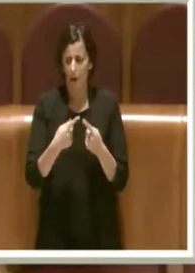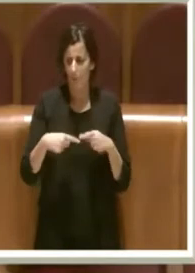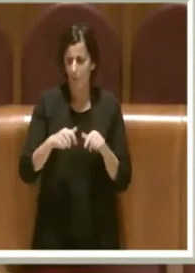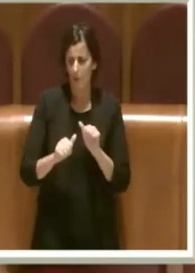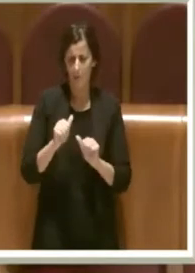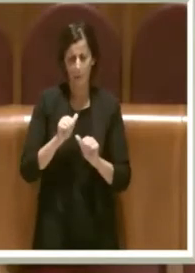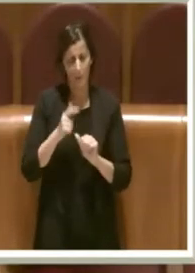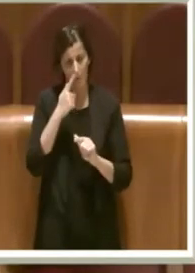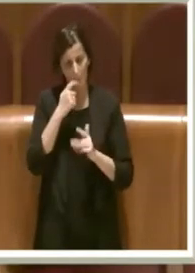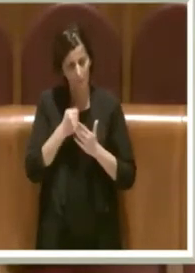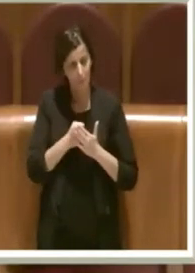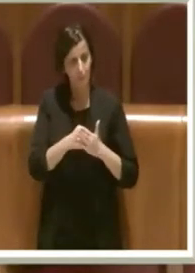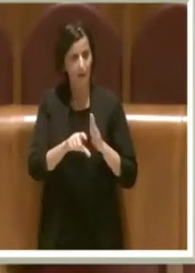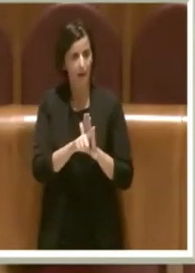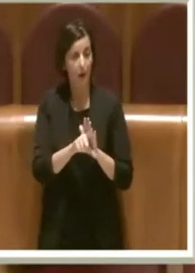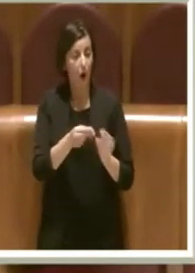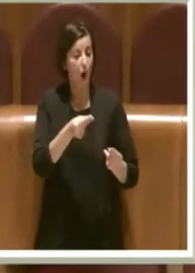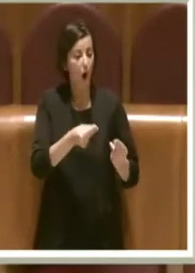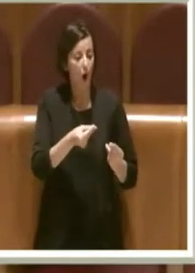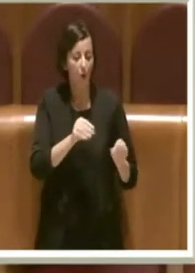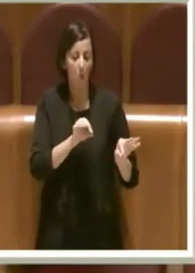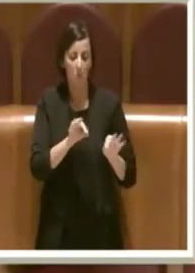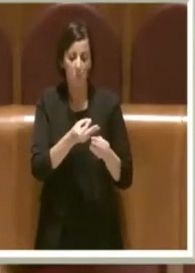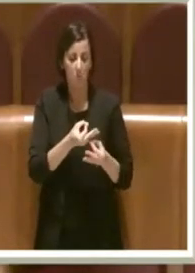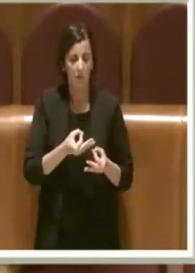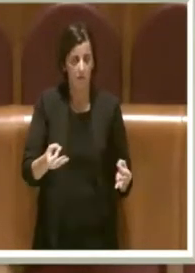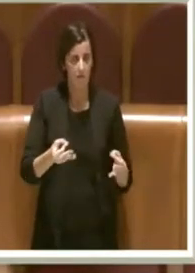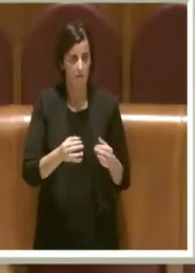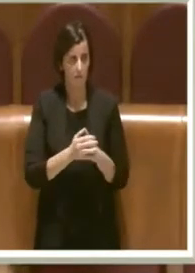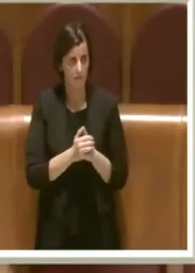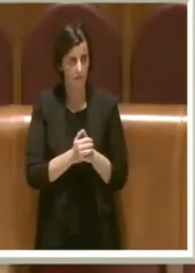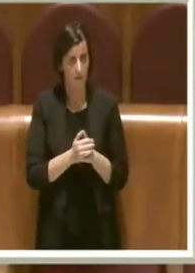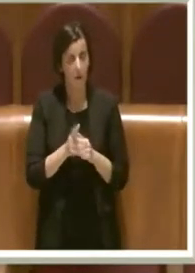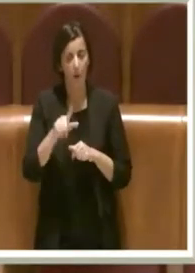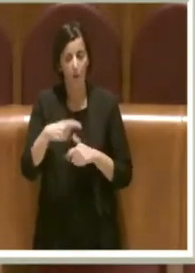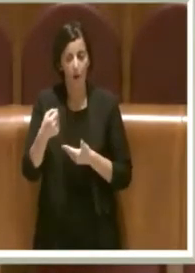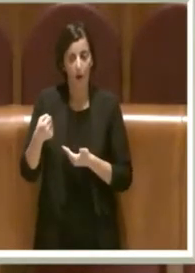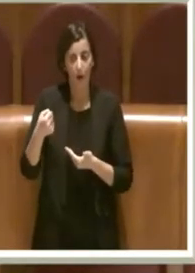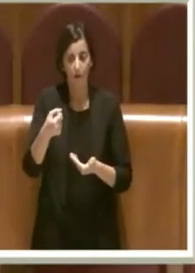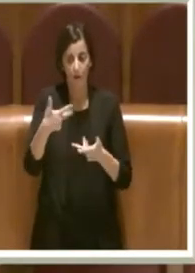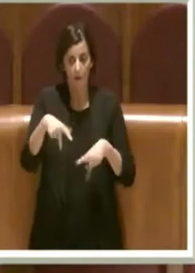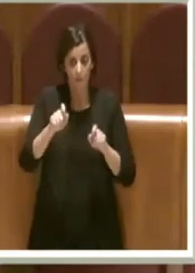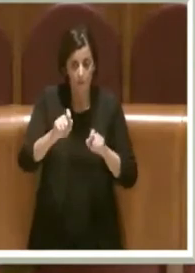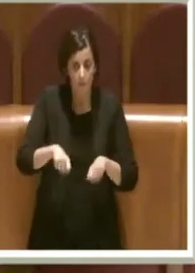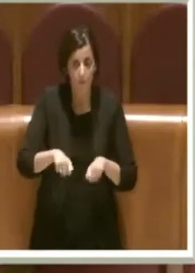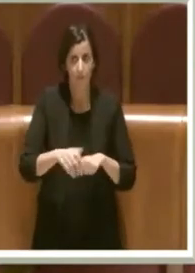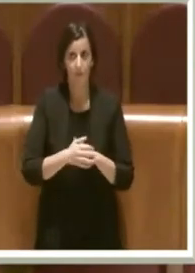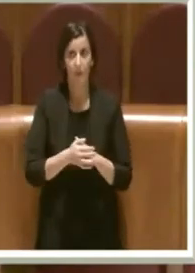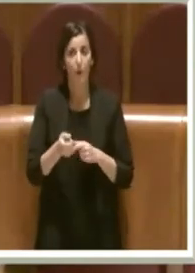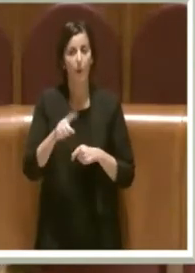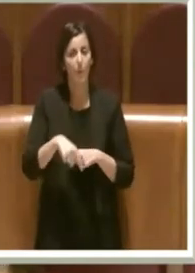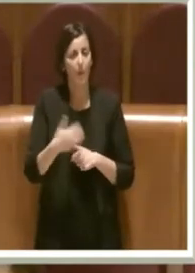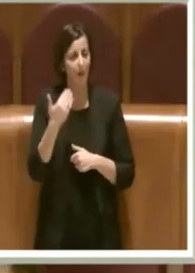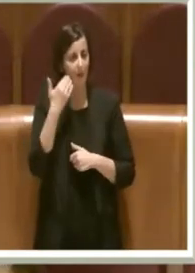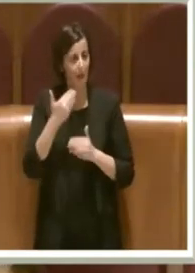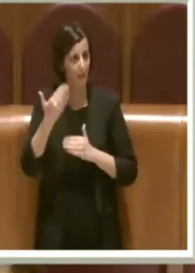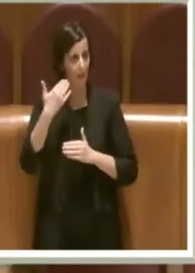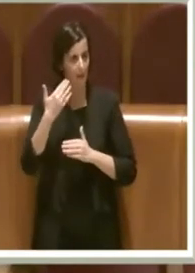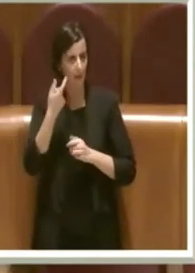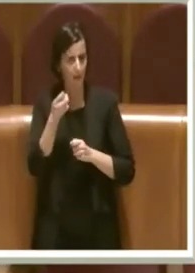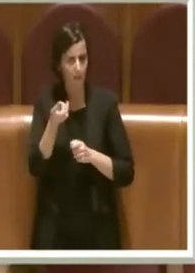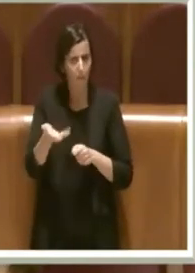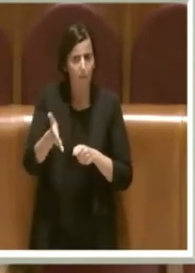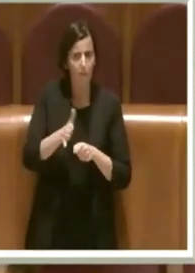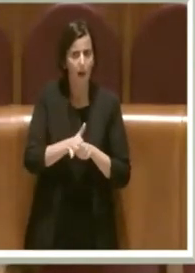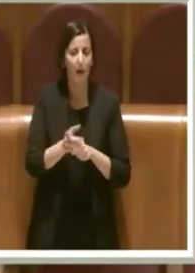aver messo i conti in ordine, aver agevolato la ripartenza degli investimenti, aver pagato i debiti che anche